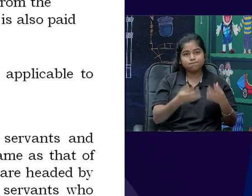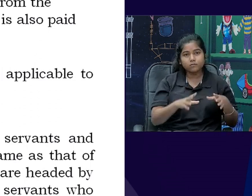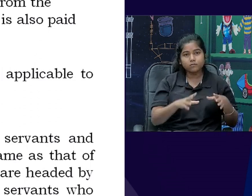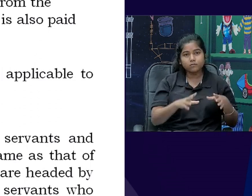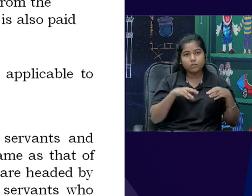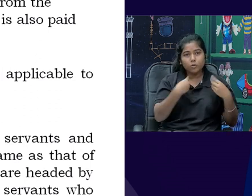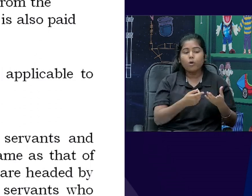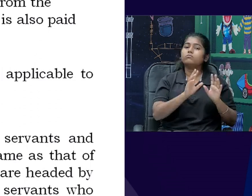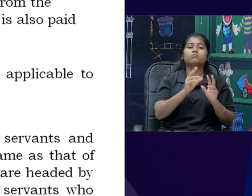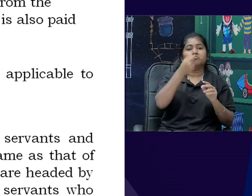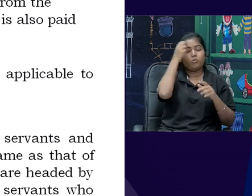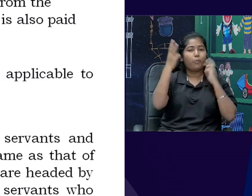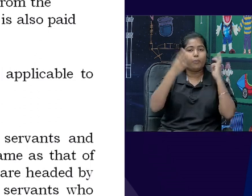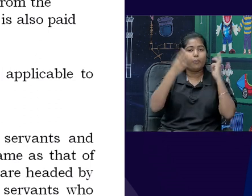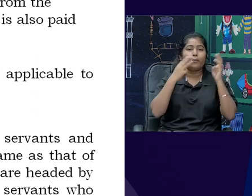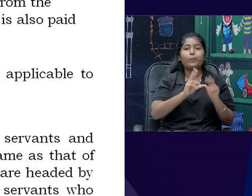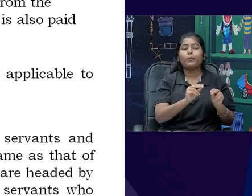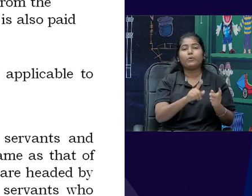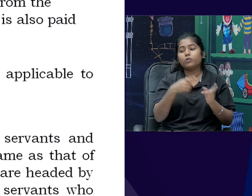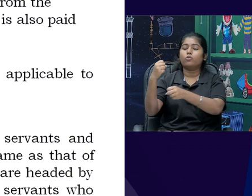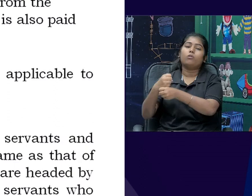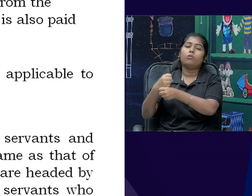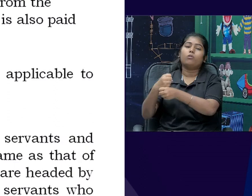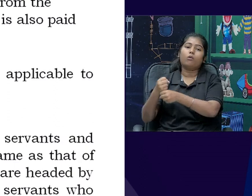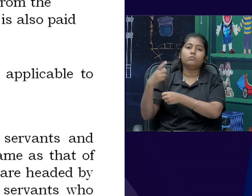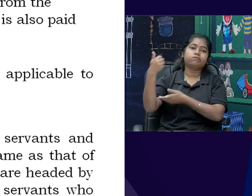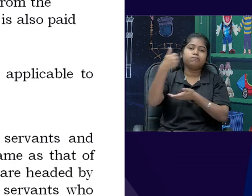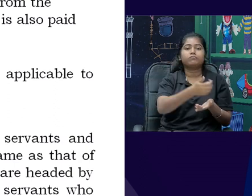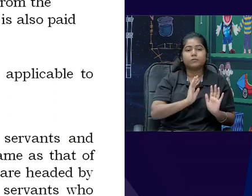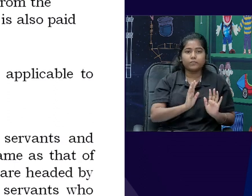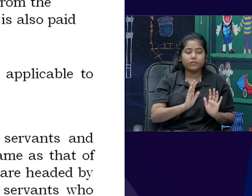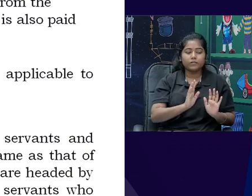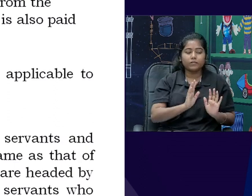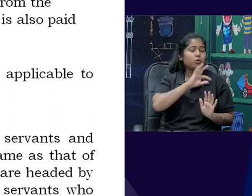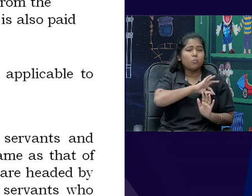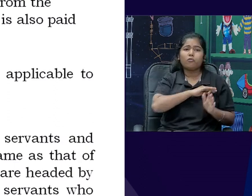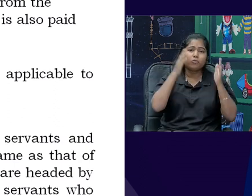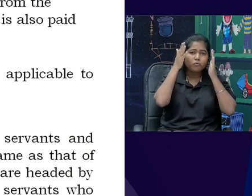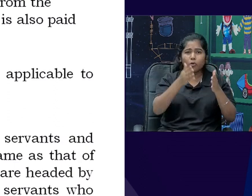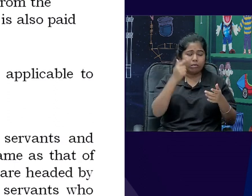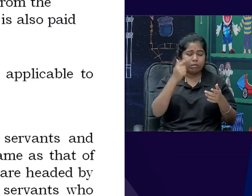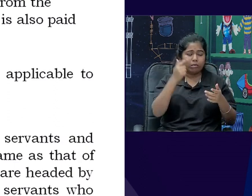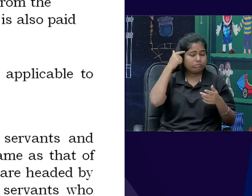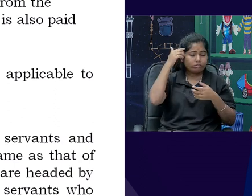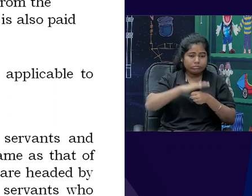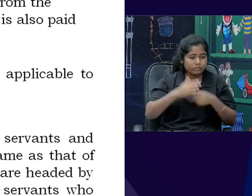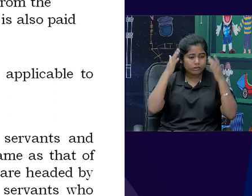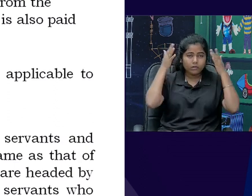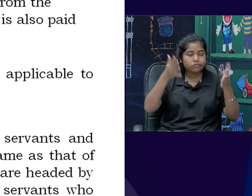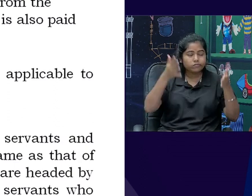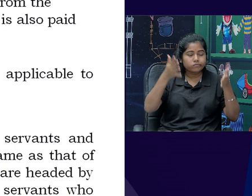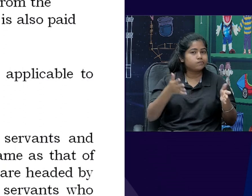government से पैसा मिलता है, इसलिए उनके ओपर pressure नहीं है, profitability का, which is both good as well as bad,